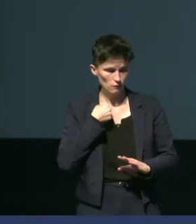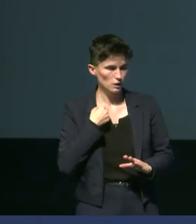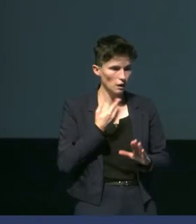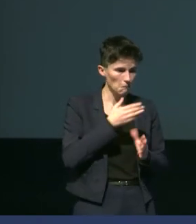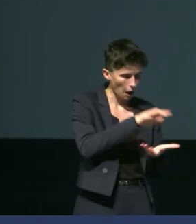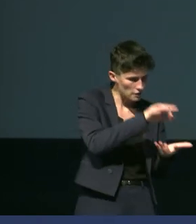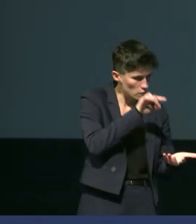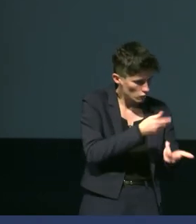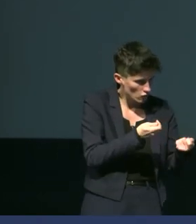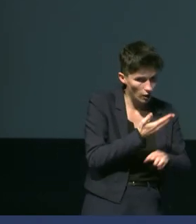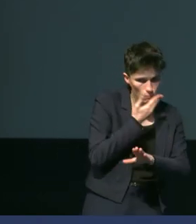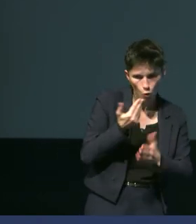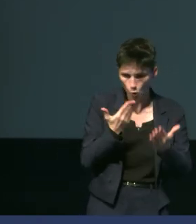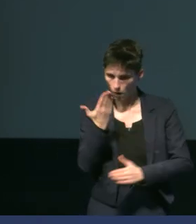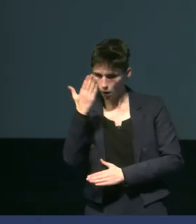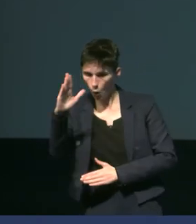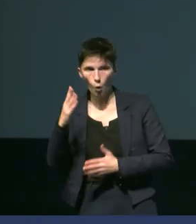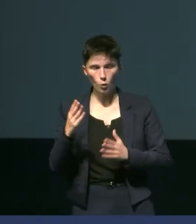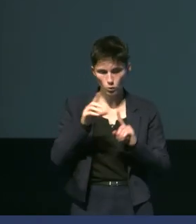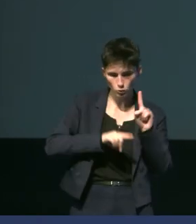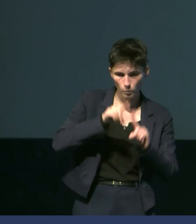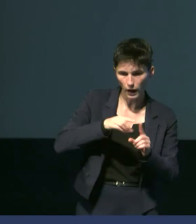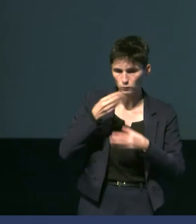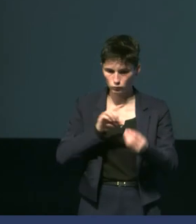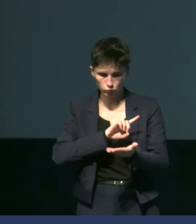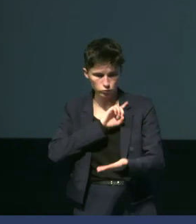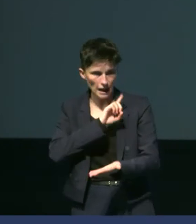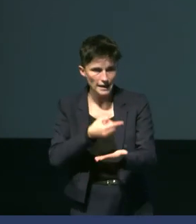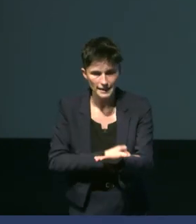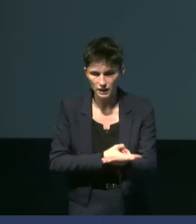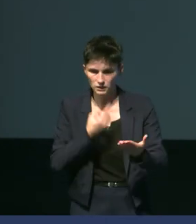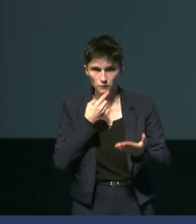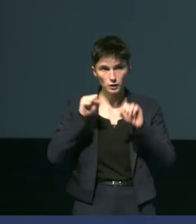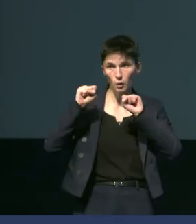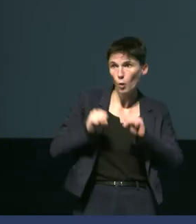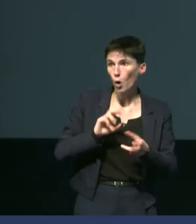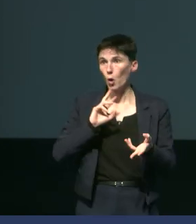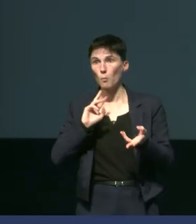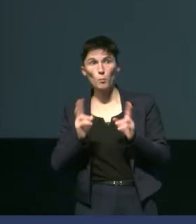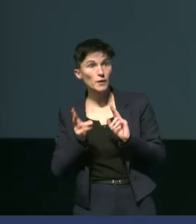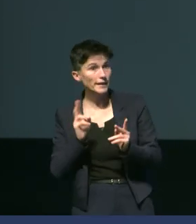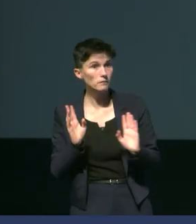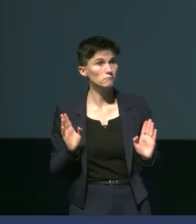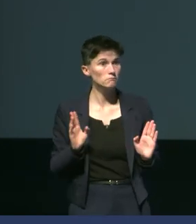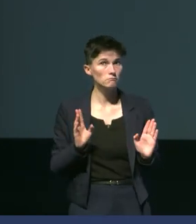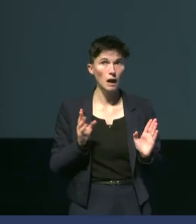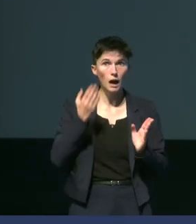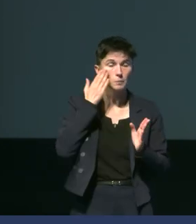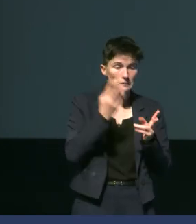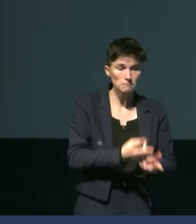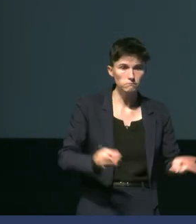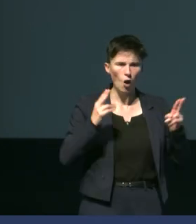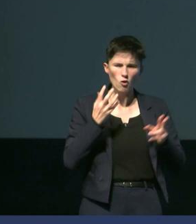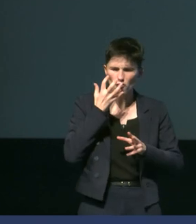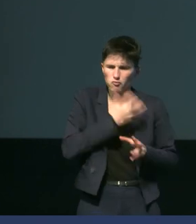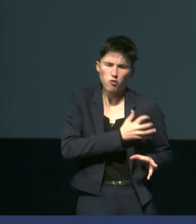leur température, qui gèrent mieux leur énergie et donc sont capables de passer à travers possiblement les épisodes soit de vagues de